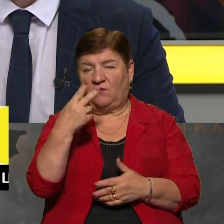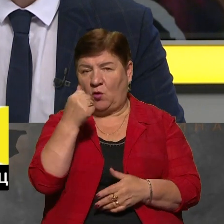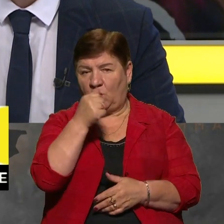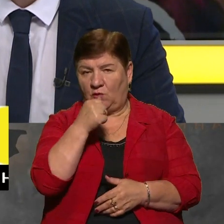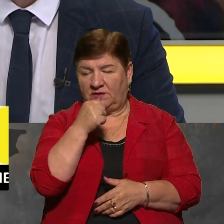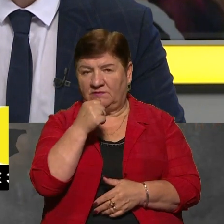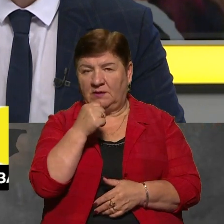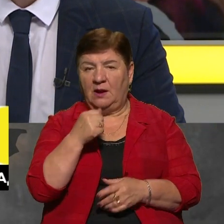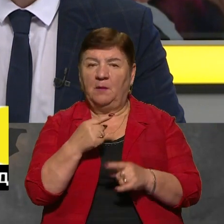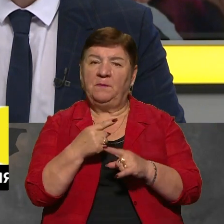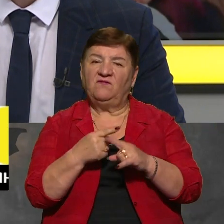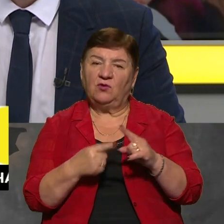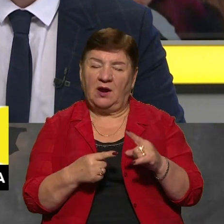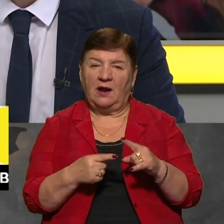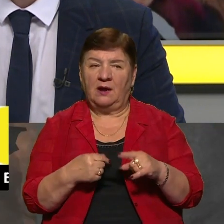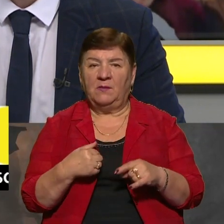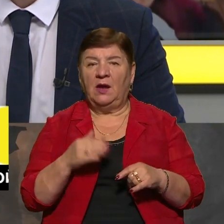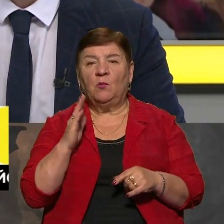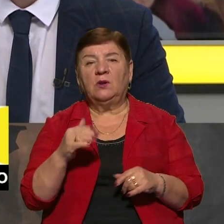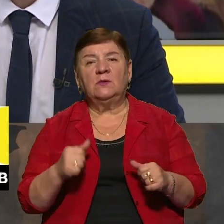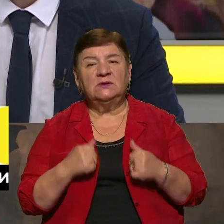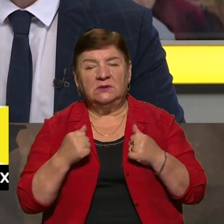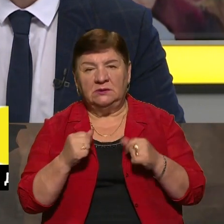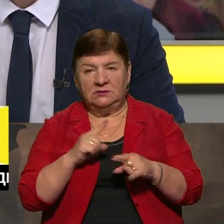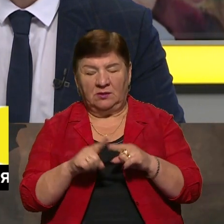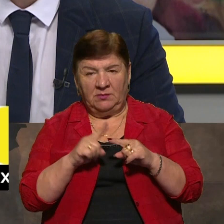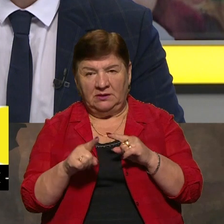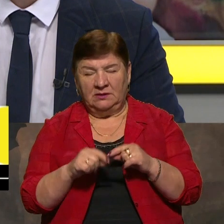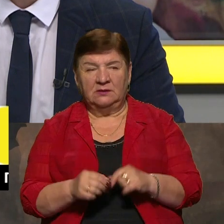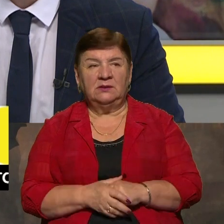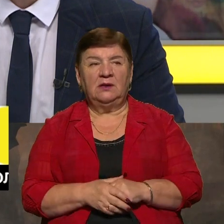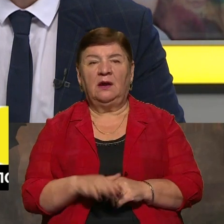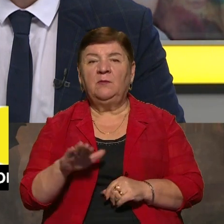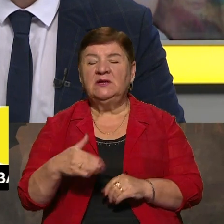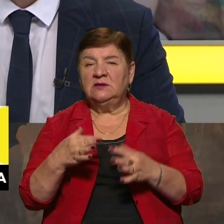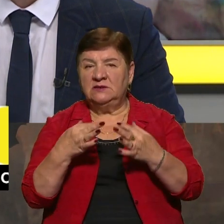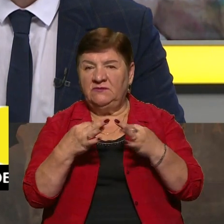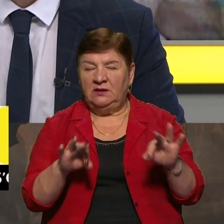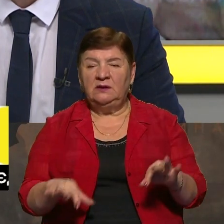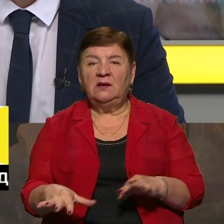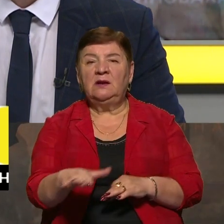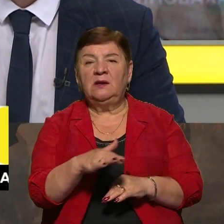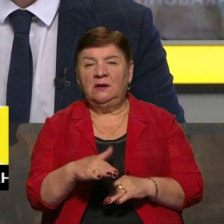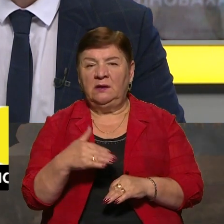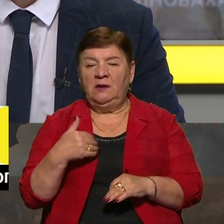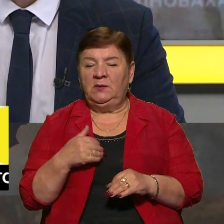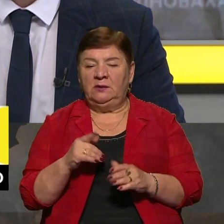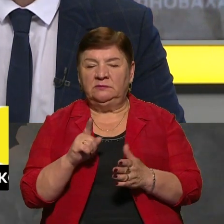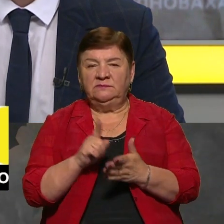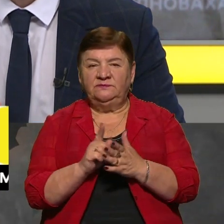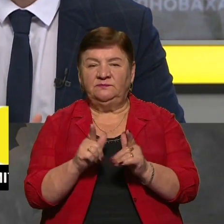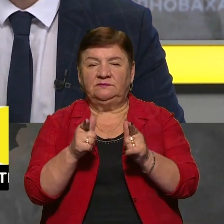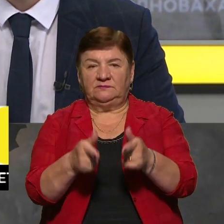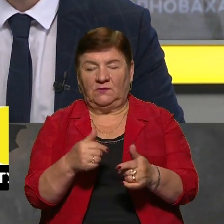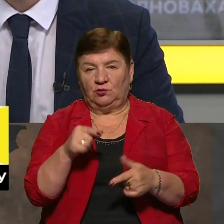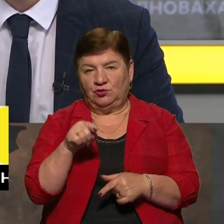Ну, півтора, можливо, або будемо намагатися якнайшвидше це зробити. Після звільнення території можливості приступити до цього